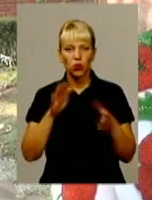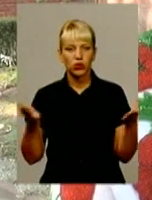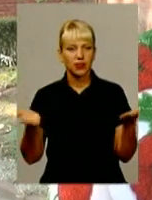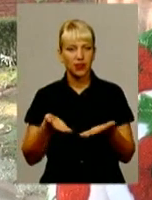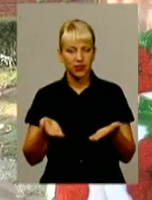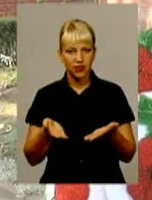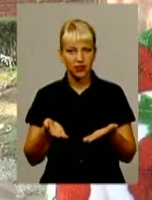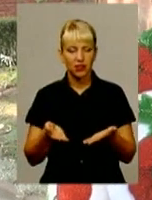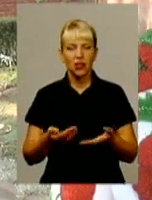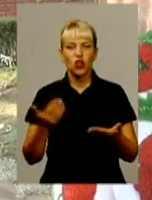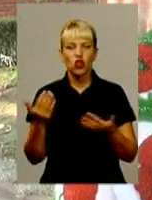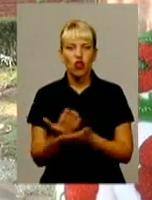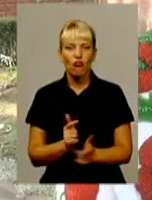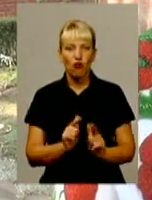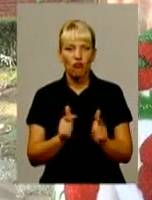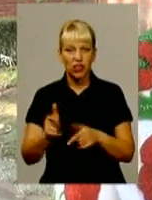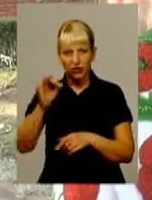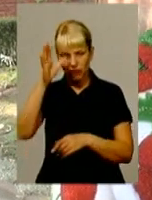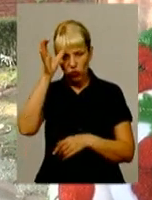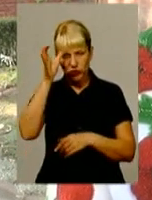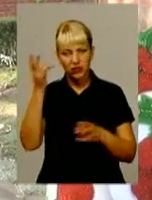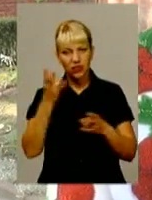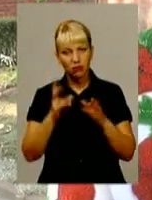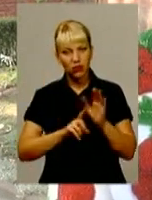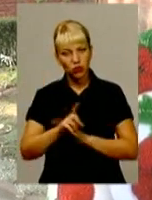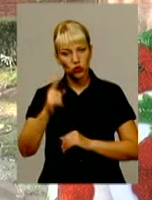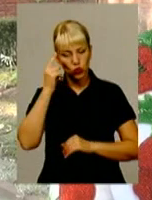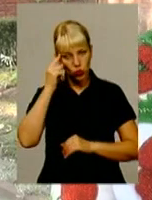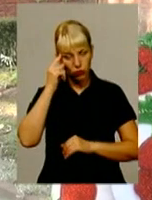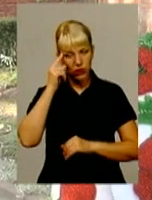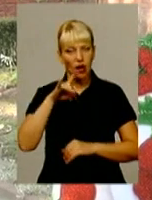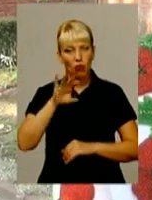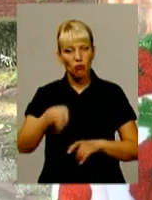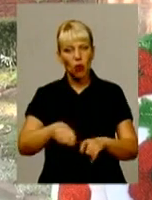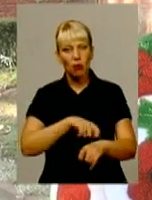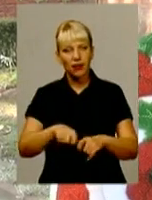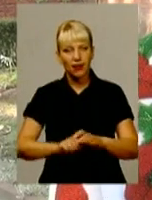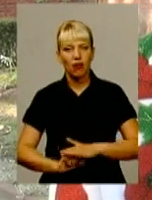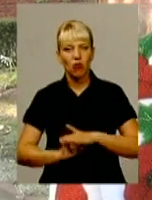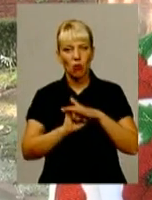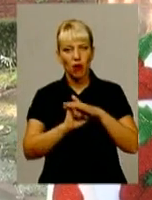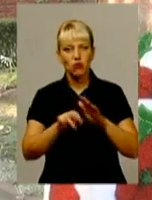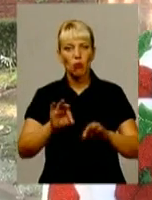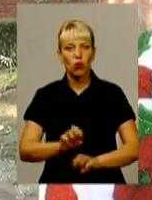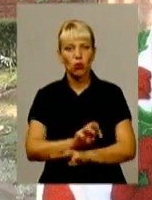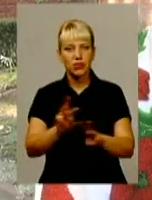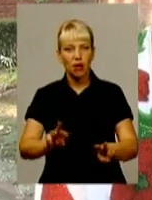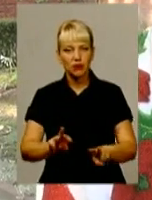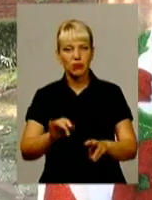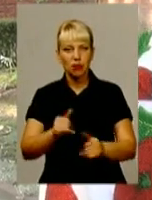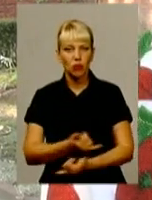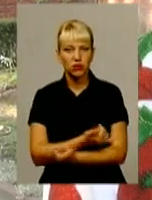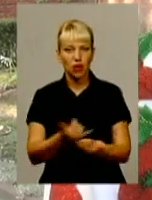нововведеннях в освіті, напевно, спочатку треба думати про матеріальну базу, про забезпечення і про